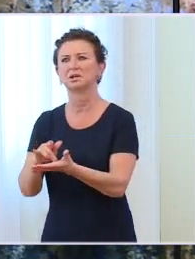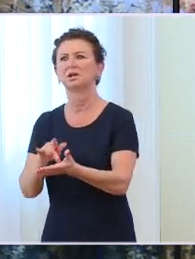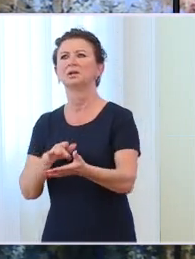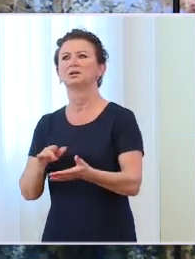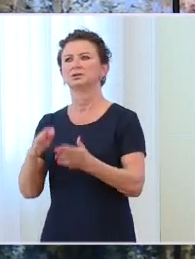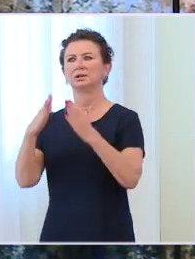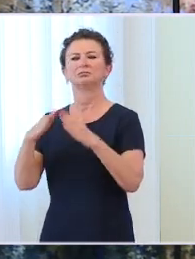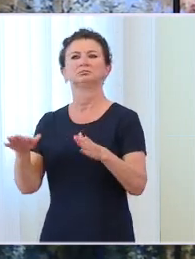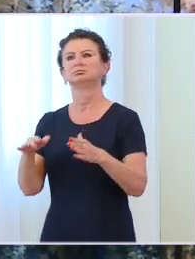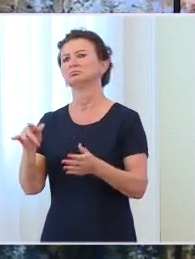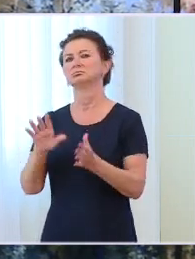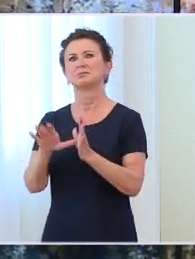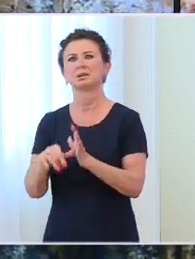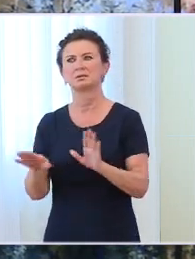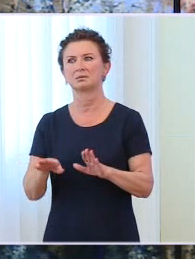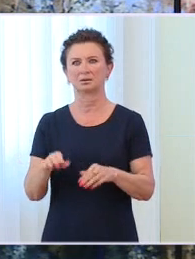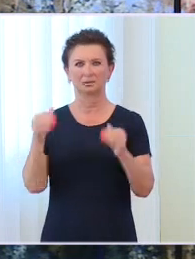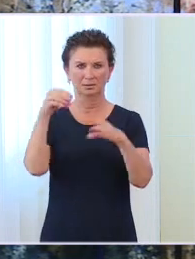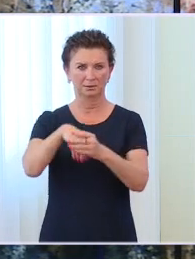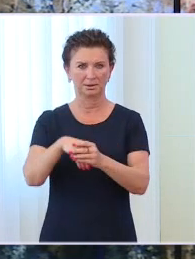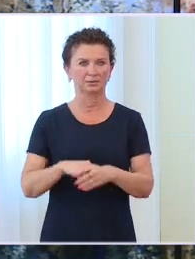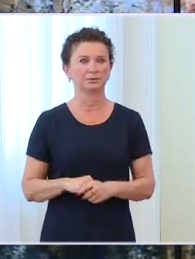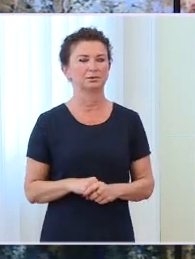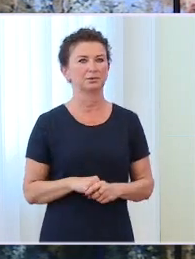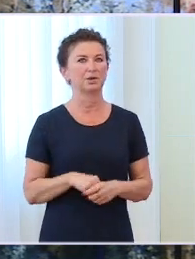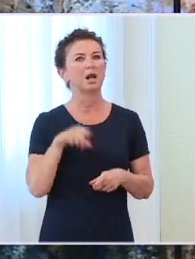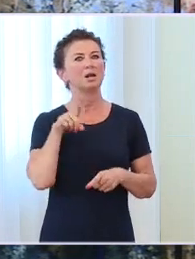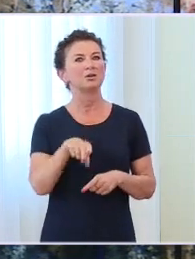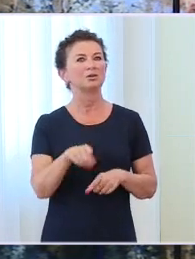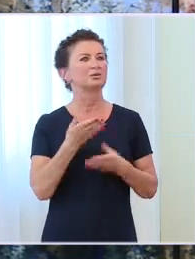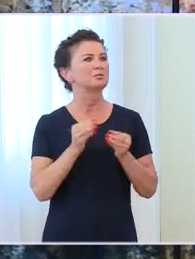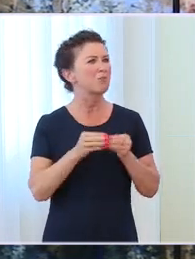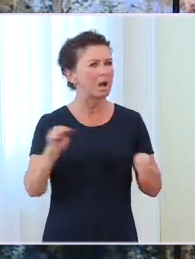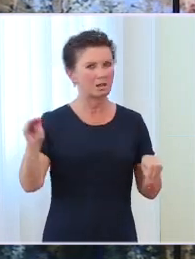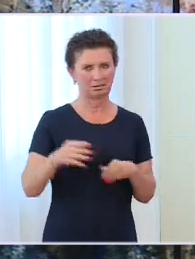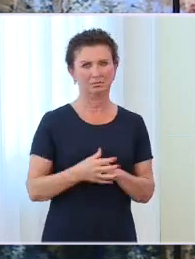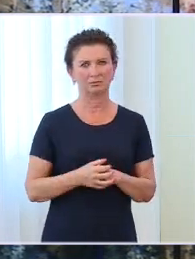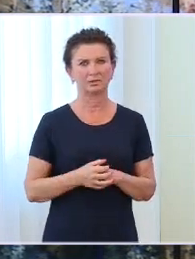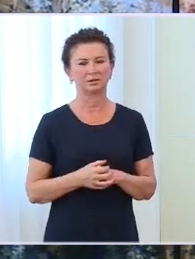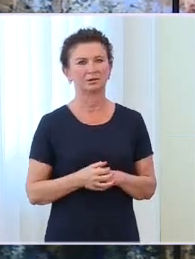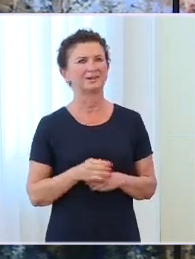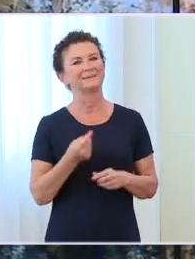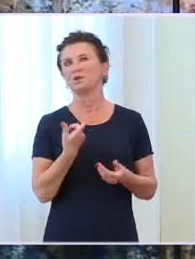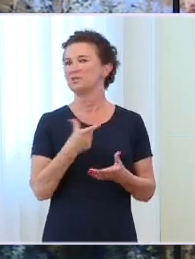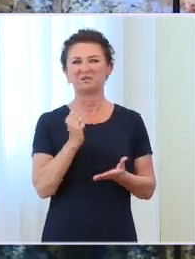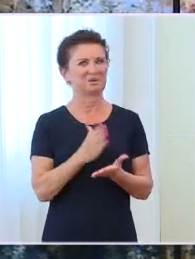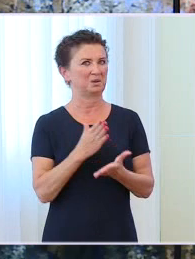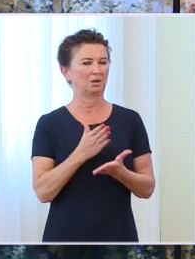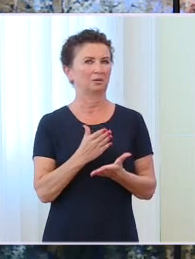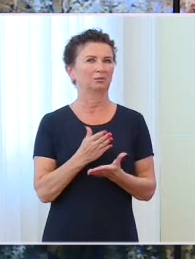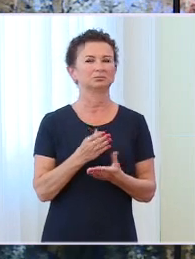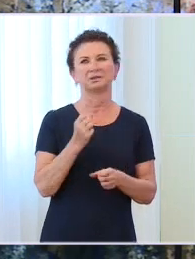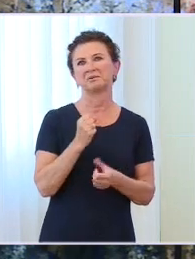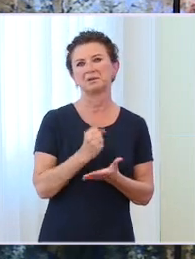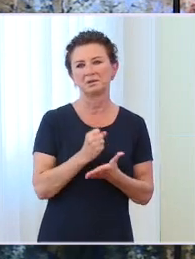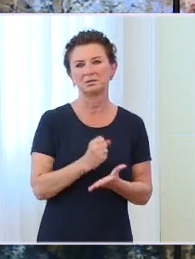Ale jak Państwo wiecie, to jest olbrzymie przedsięwzięcie logistyczne. Bo to nie jest tylko sprawa wyżywienia i mieszkania. To jest sprawa